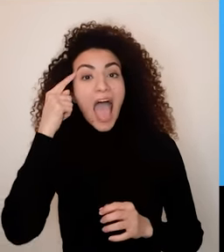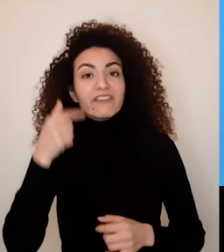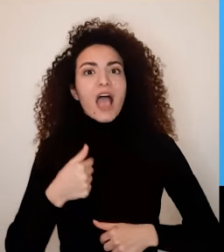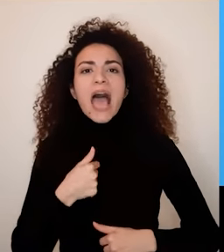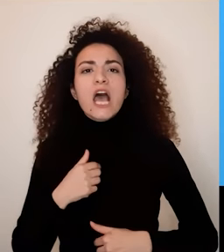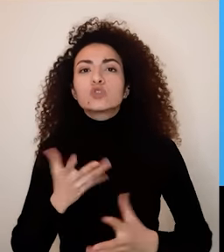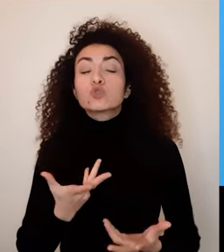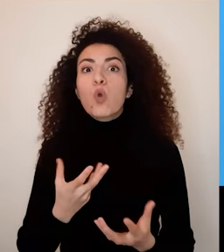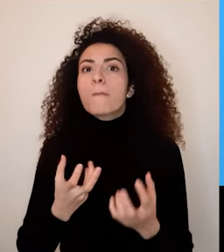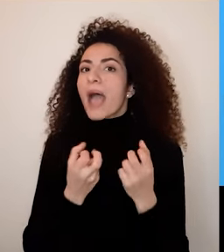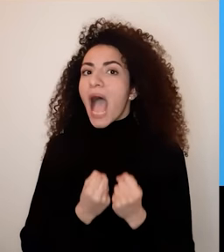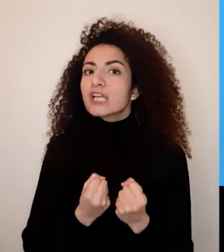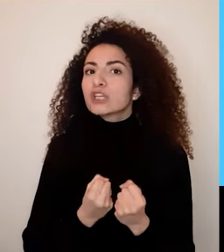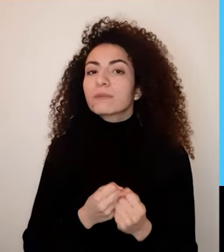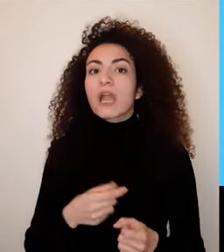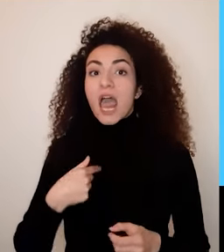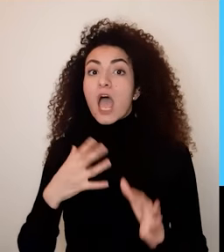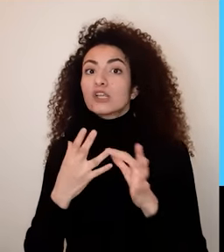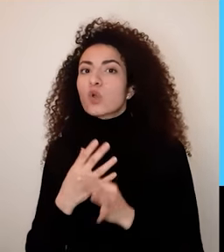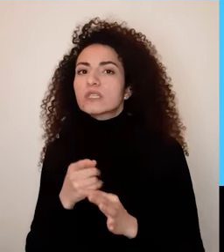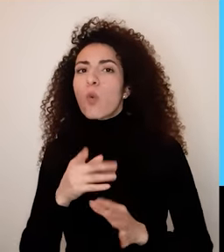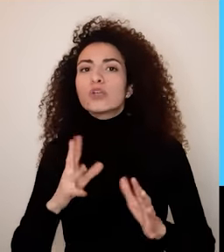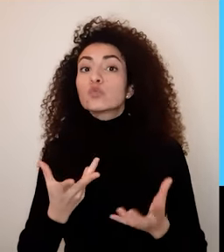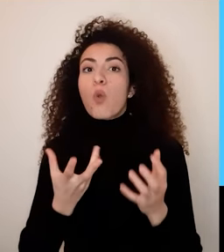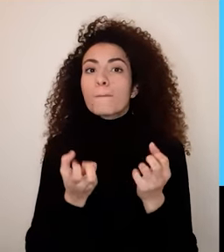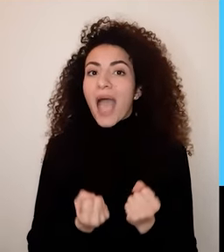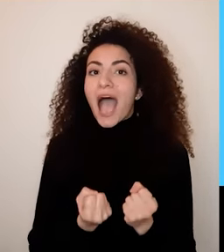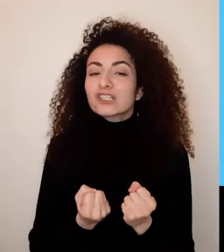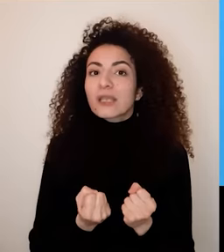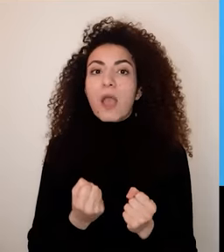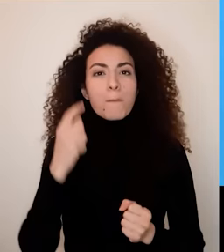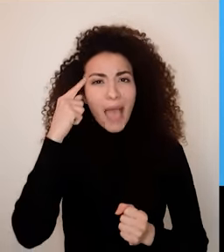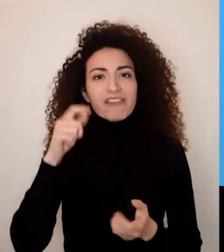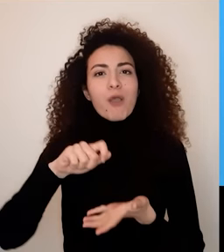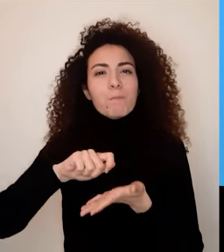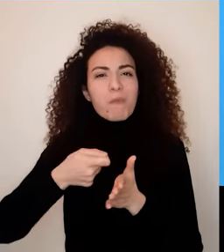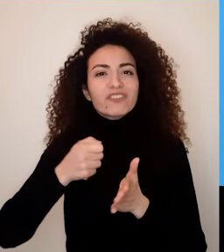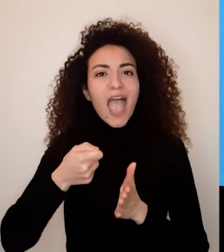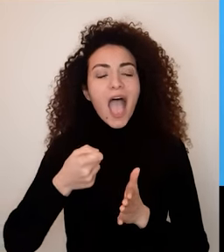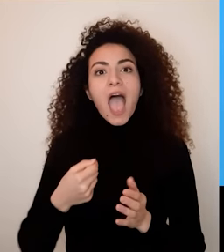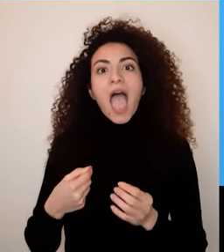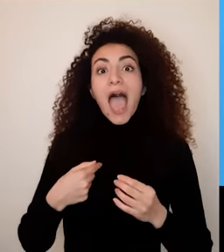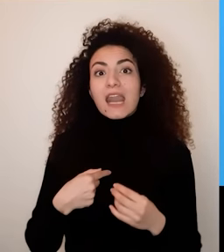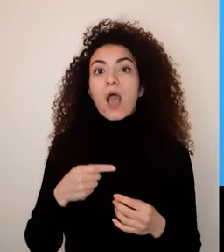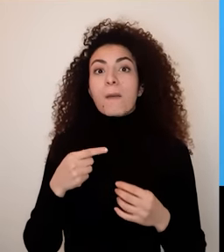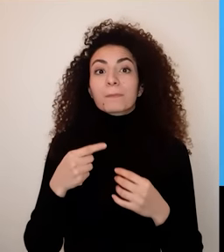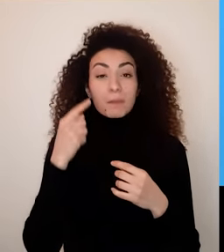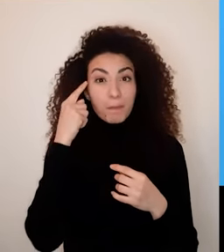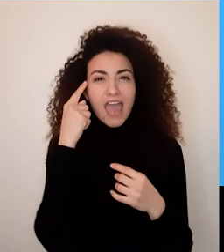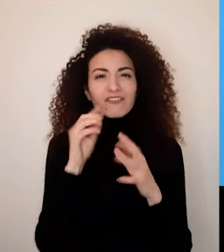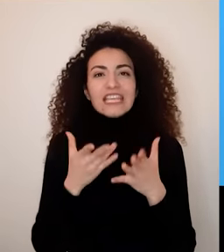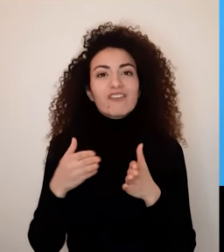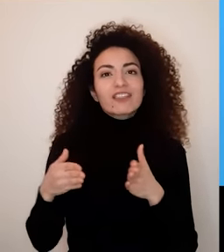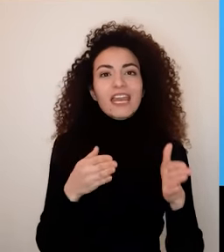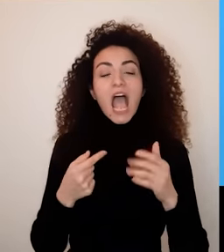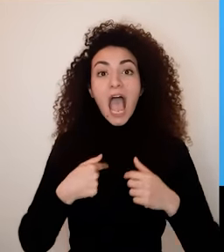ممكن تشكل أولوية لدى الشريك معرفة هذه الحاجات وتغذيتها لدى الآخر مهمة جدا من أجل معرفة المفاتيح